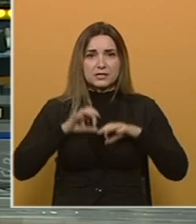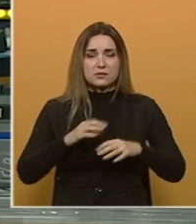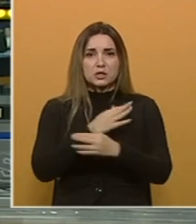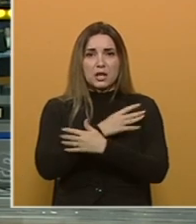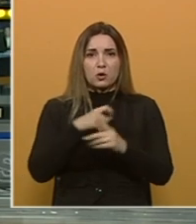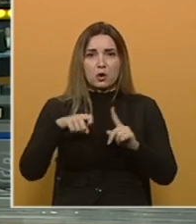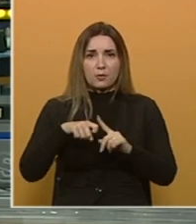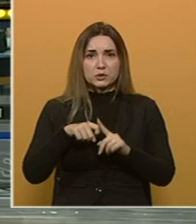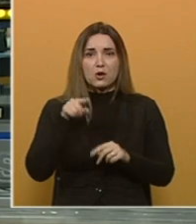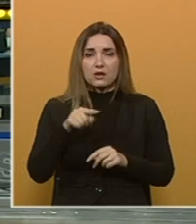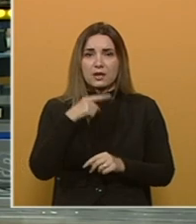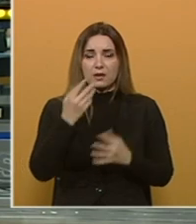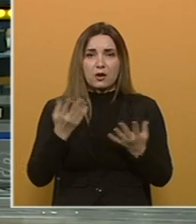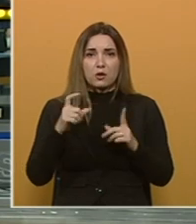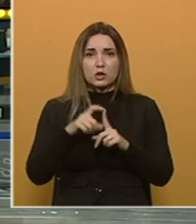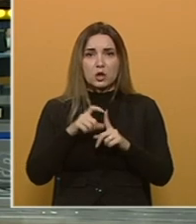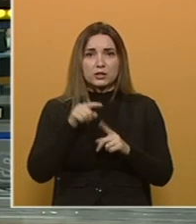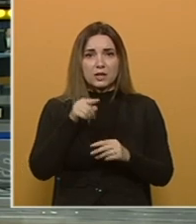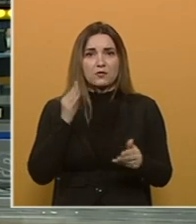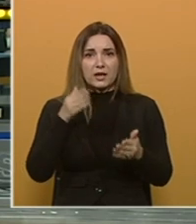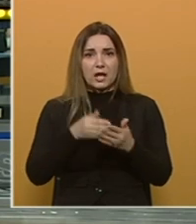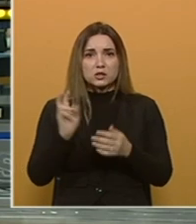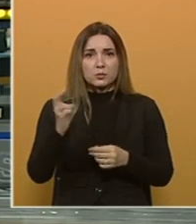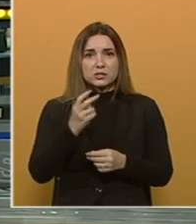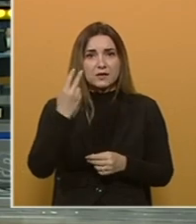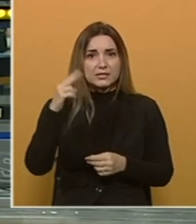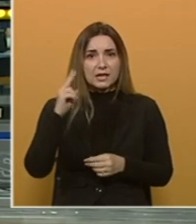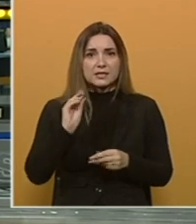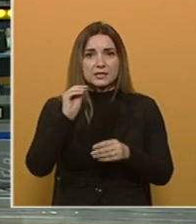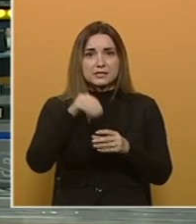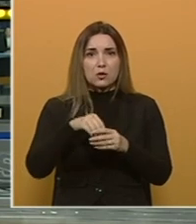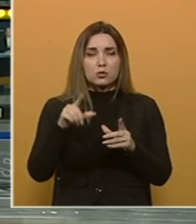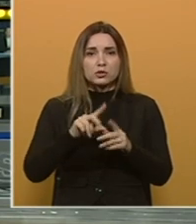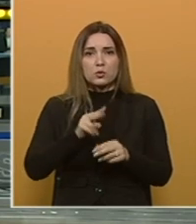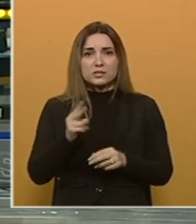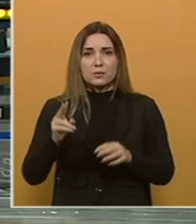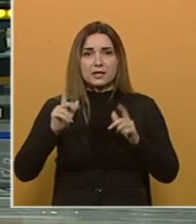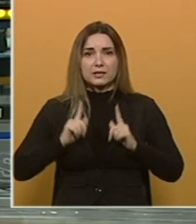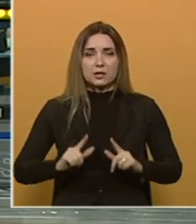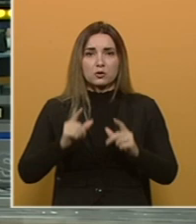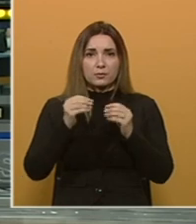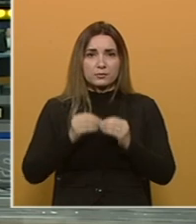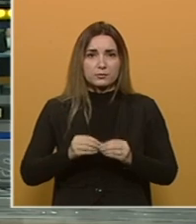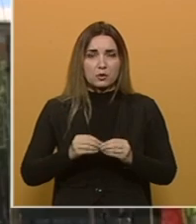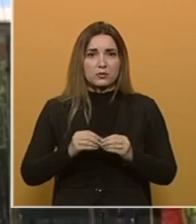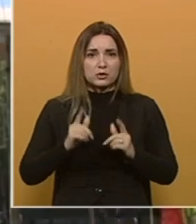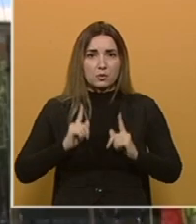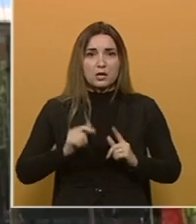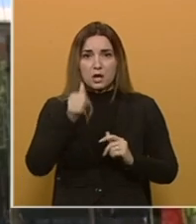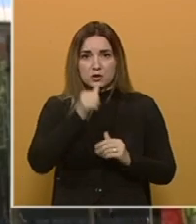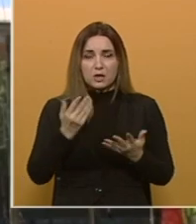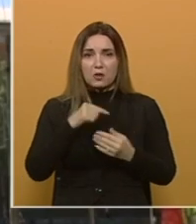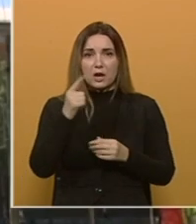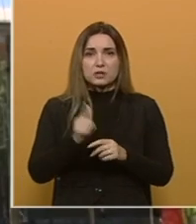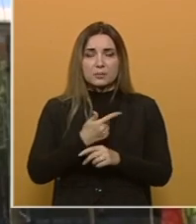Željko Komšić. On je kazao kako Dodik na ovaj način poziva strance da se uključe u izmjene Dejtonskog mirovnog sporazuma, što je, kako